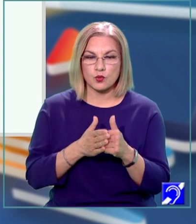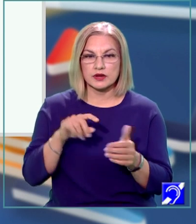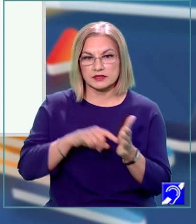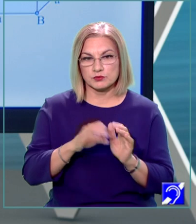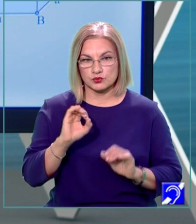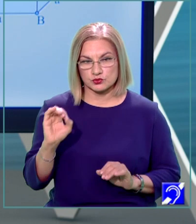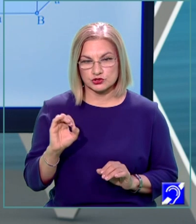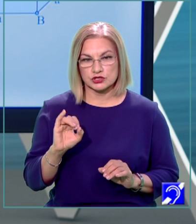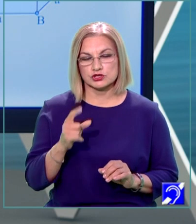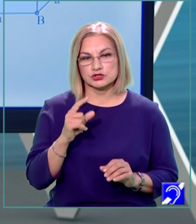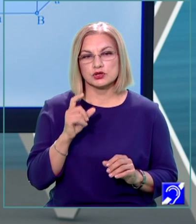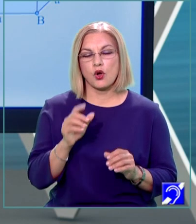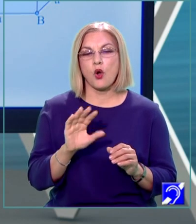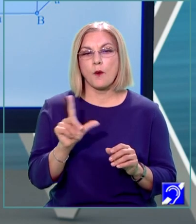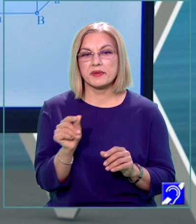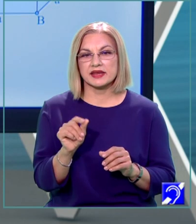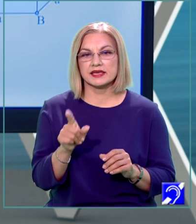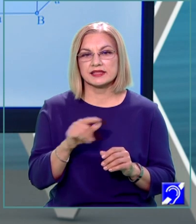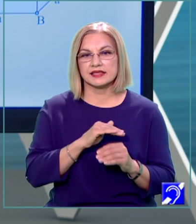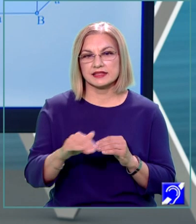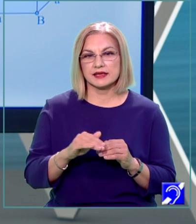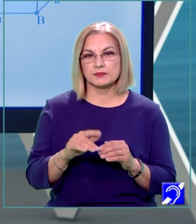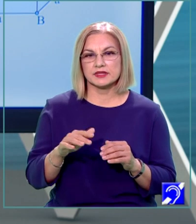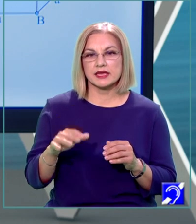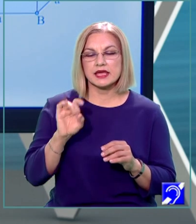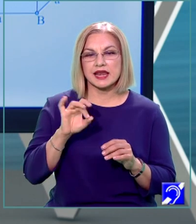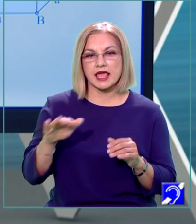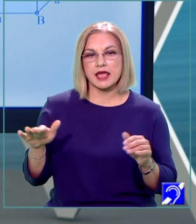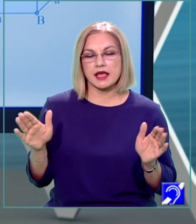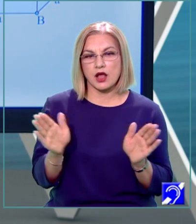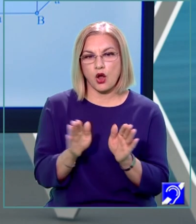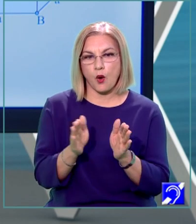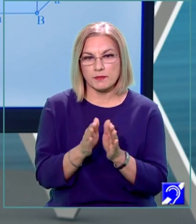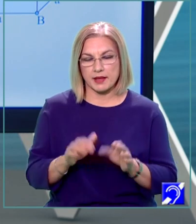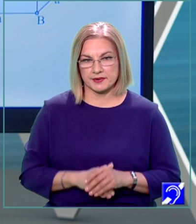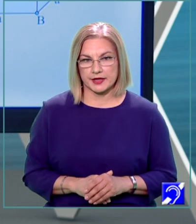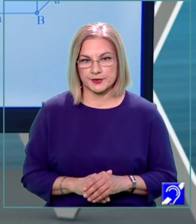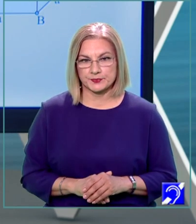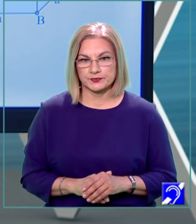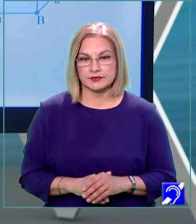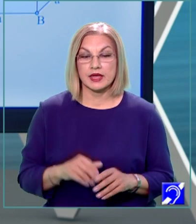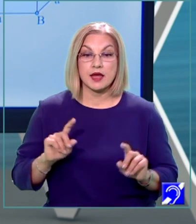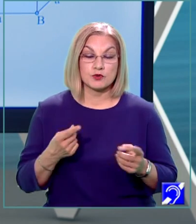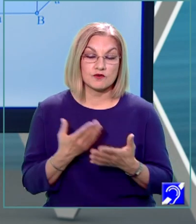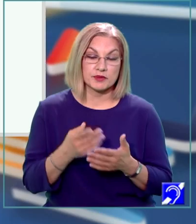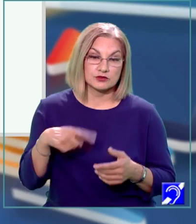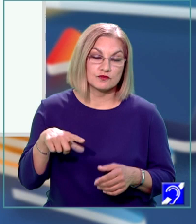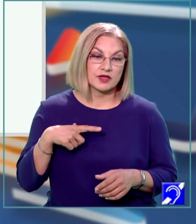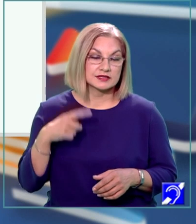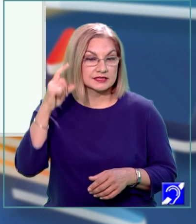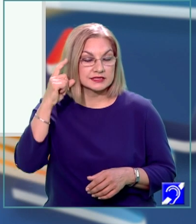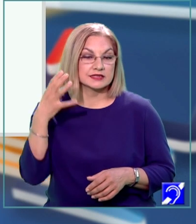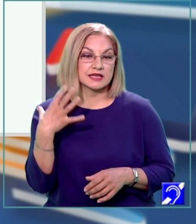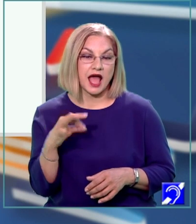necoplanare. Avem doar câteva exemple propuse. Desigur, provocarea pentru voi este să gândiți și alte